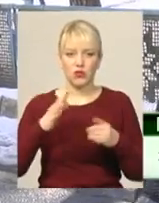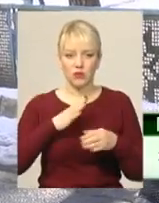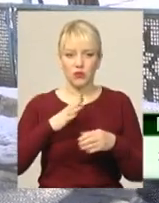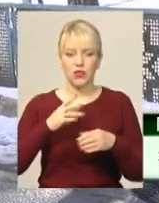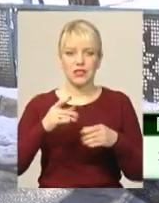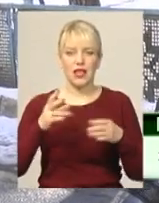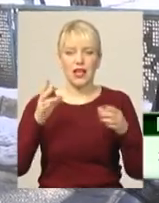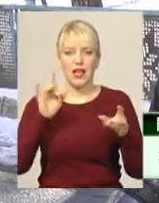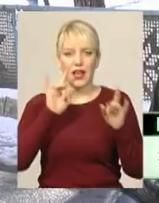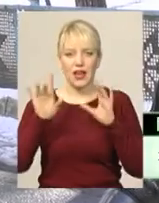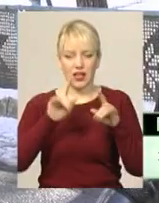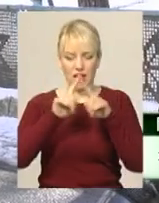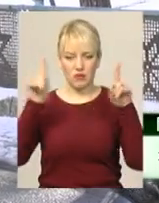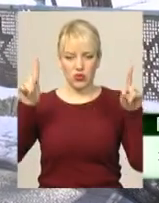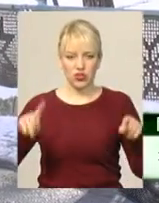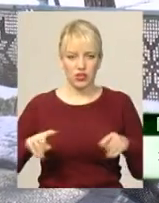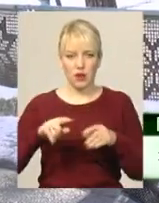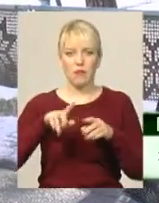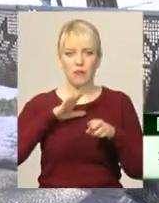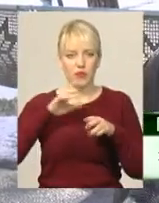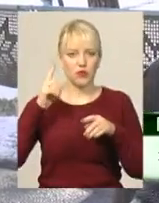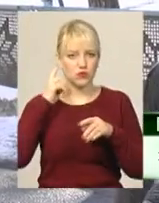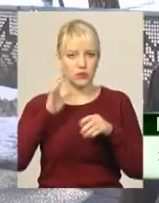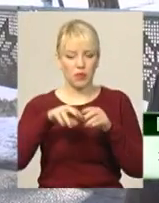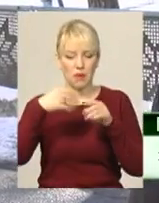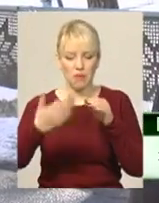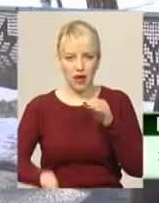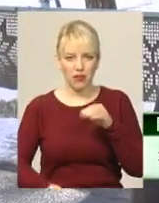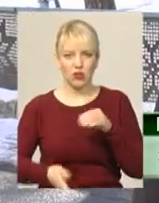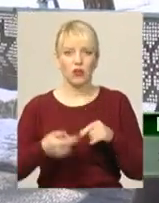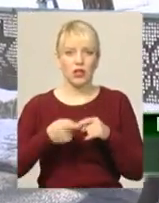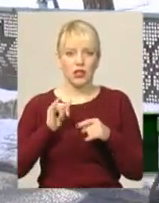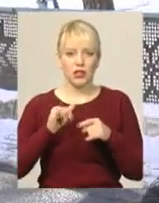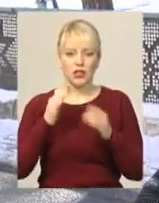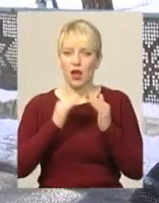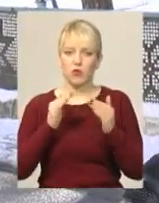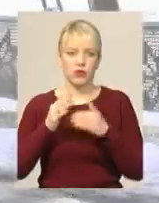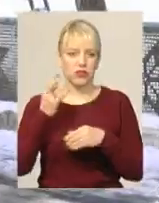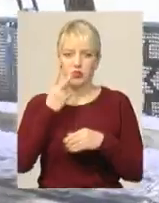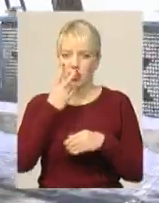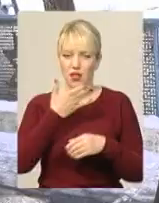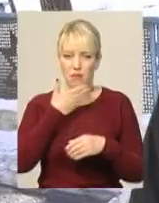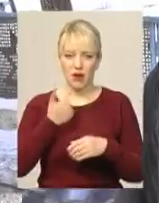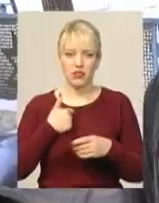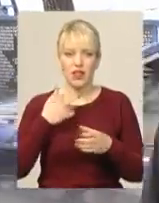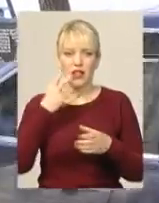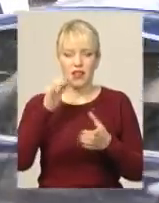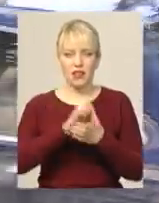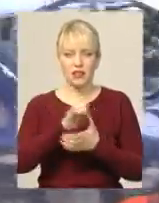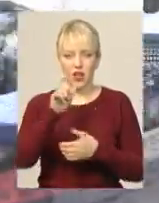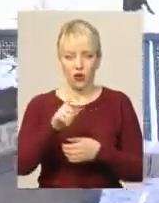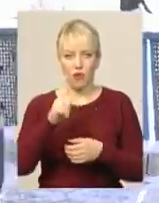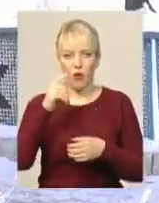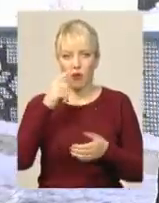рекламного щита впало, на заправці падало, на будинках не бачив, що ще не падало на мене На знайомого падало,